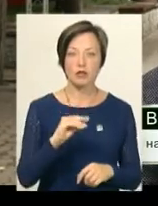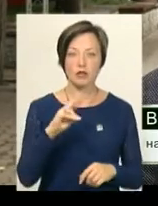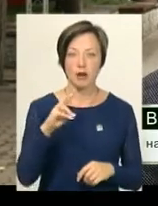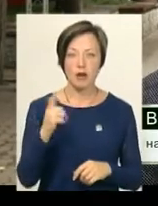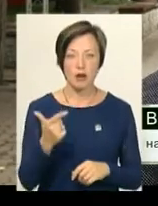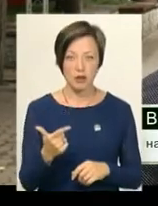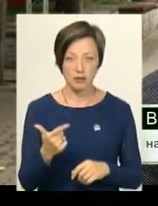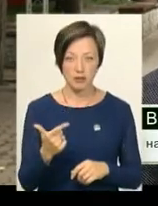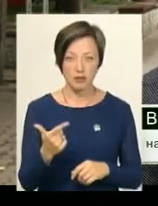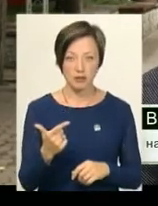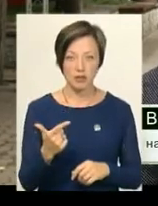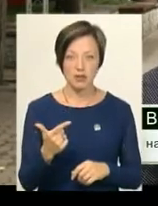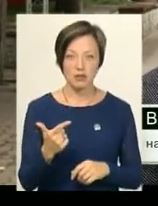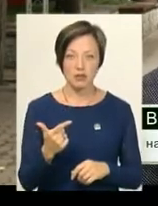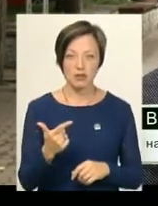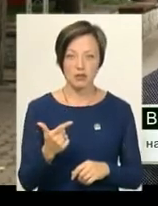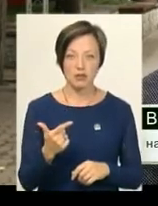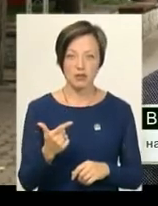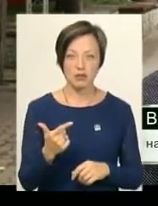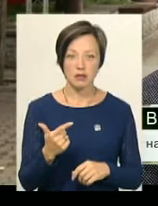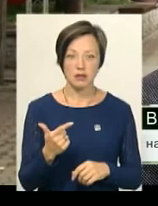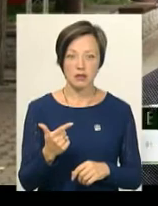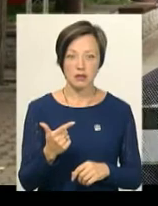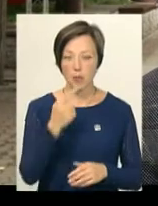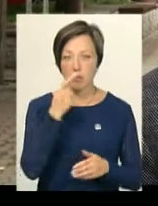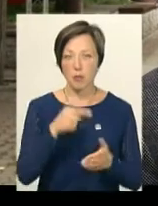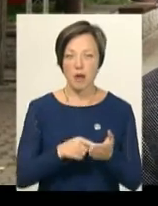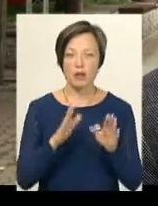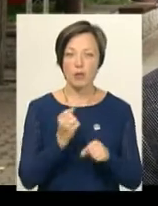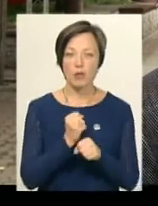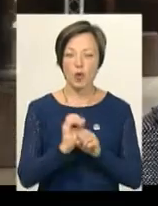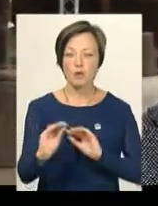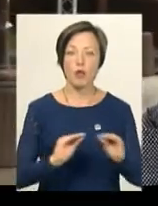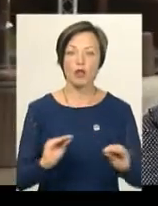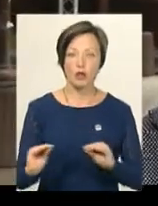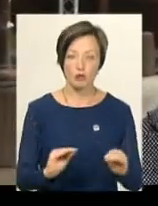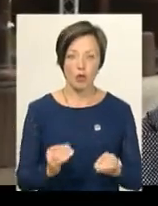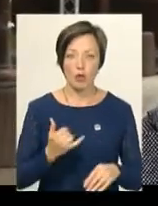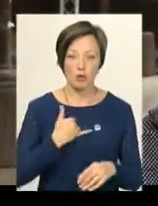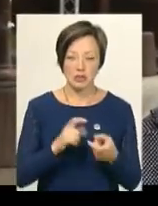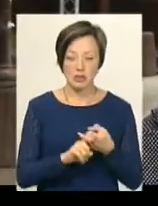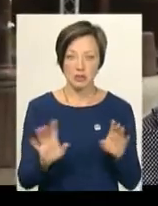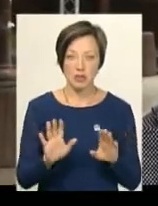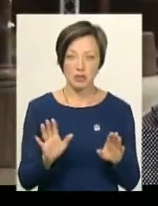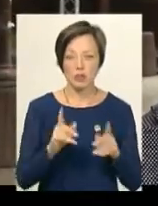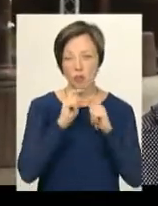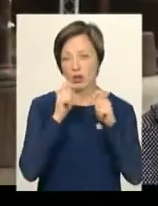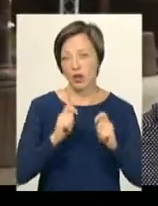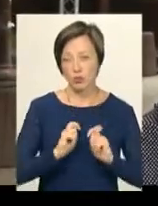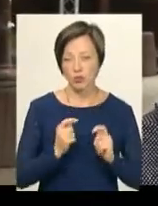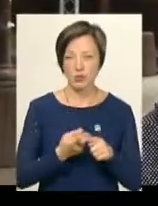припала тільки робота з монтажу цих зупинок. Тут від нас не залежить. Це подарунок,